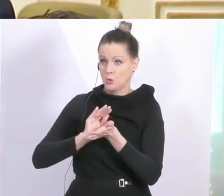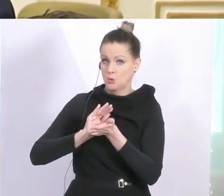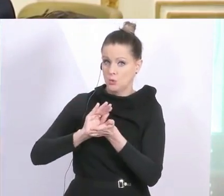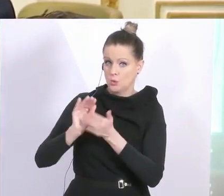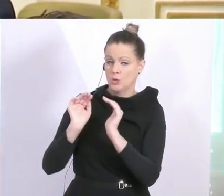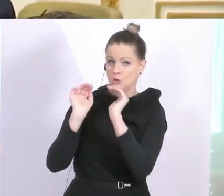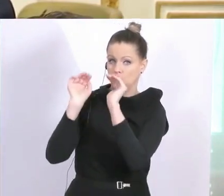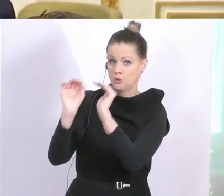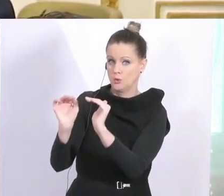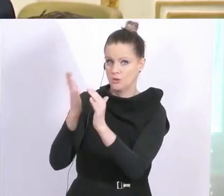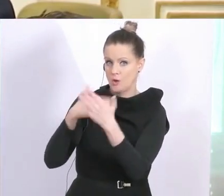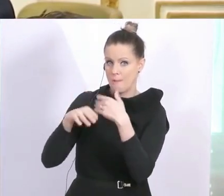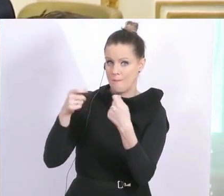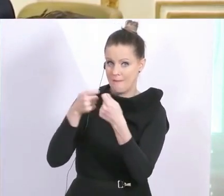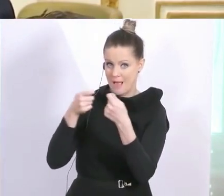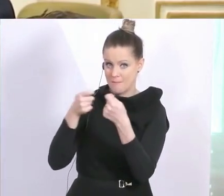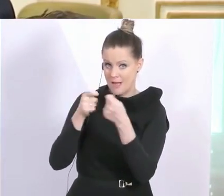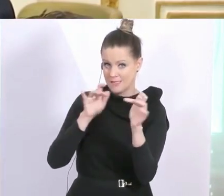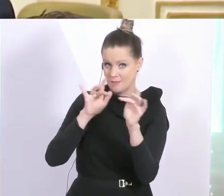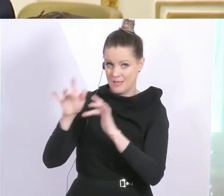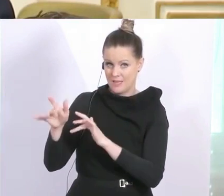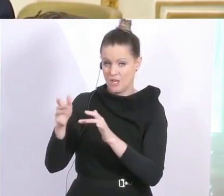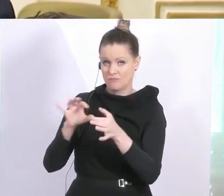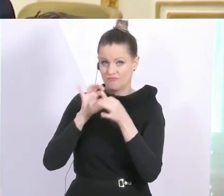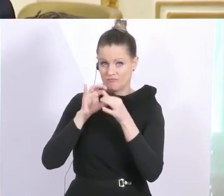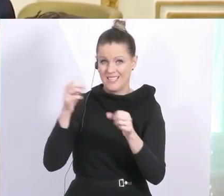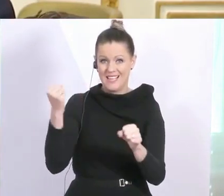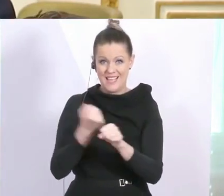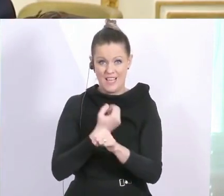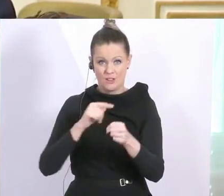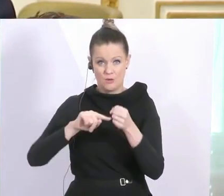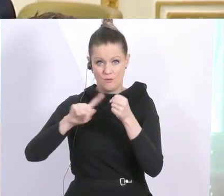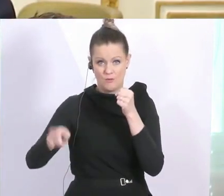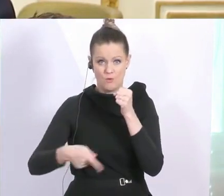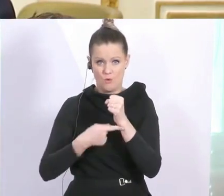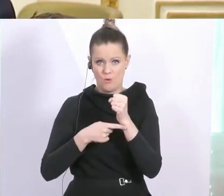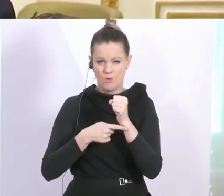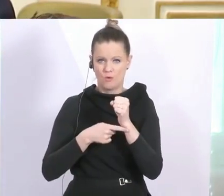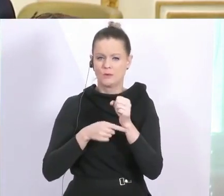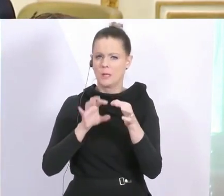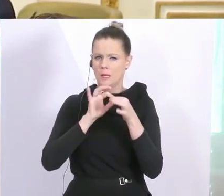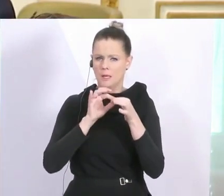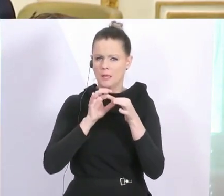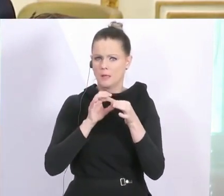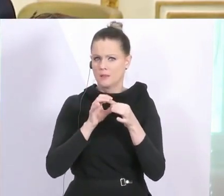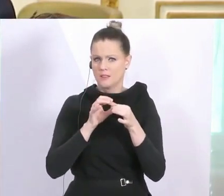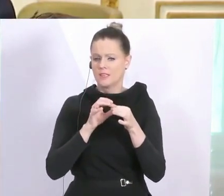gerade für jene Zielgruppen, die vom Härtefonds betroffen sind, der in Summe nur ein Achtunddreißigstel des Gesamtvolumens